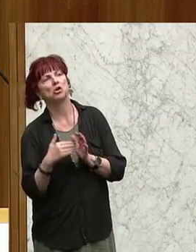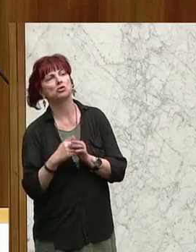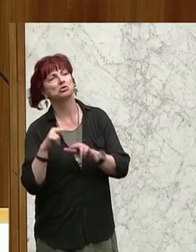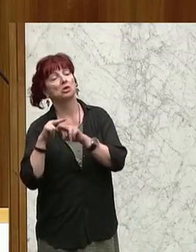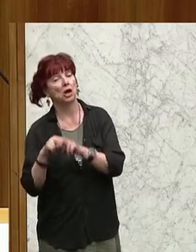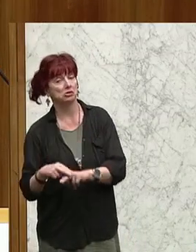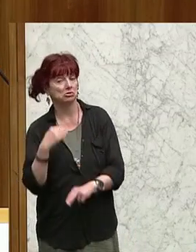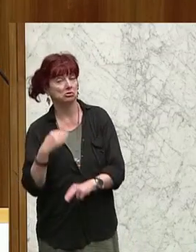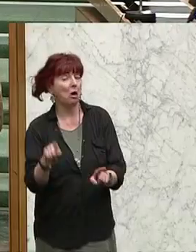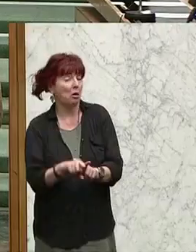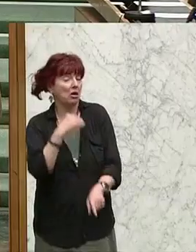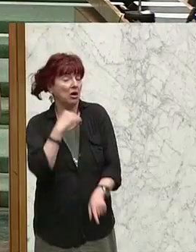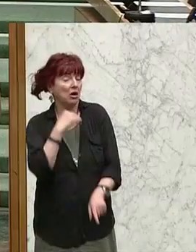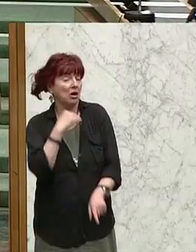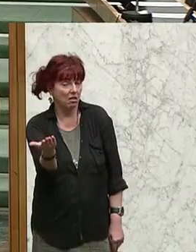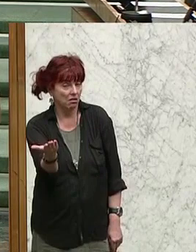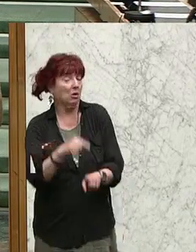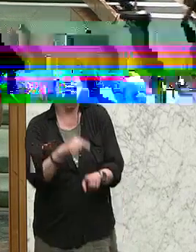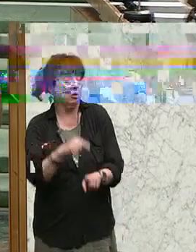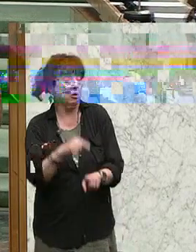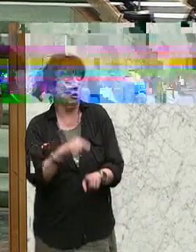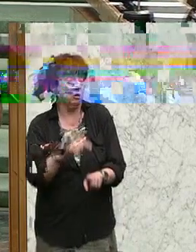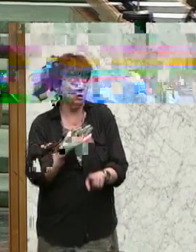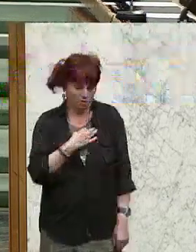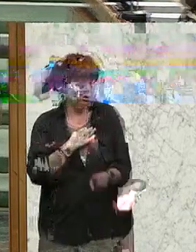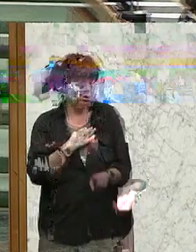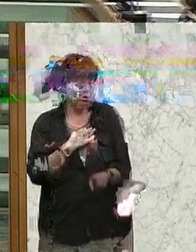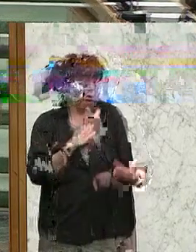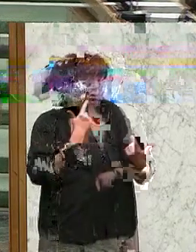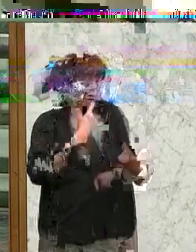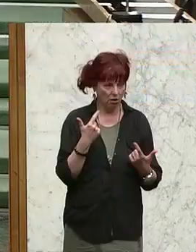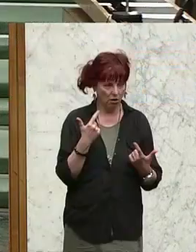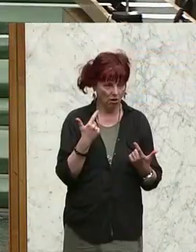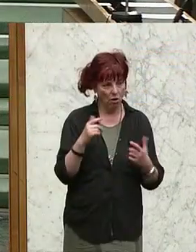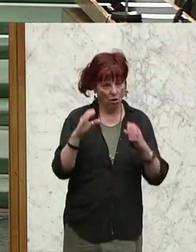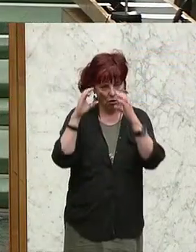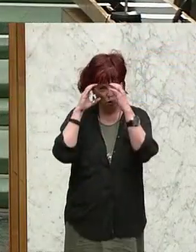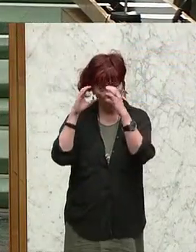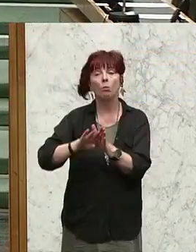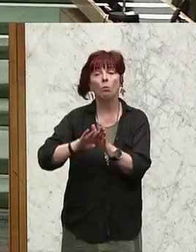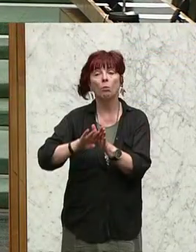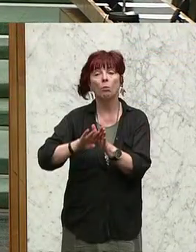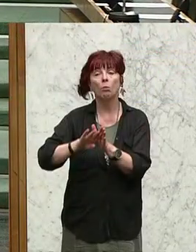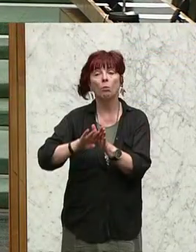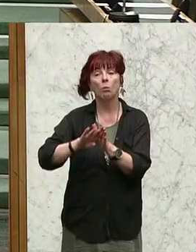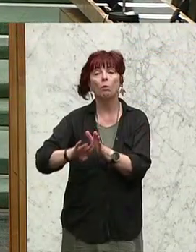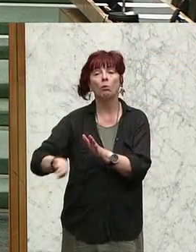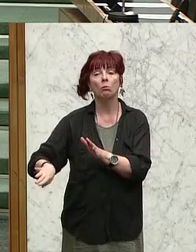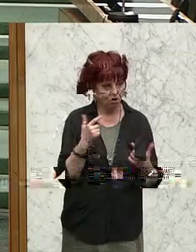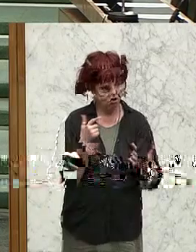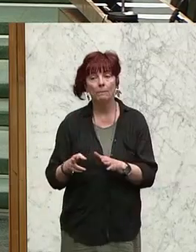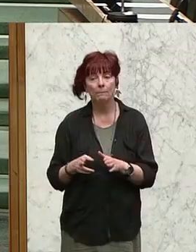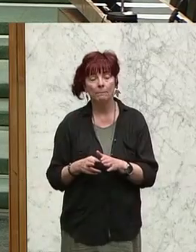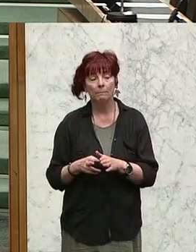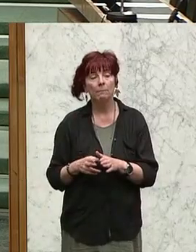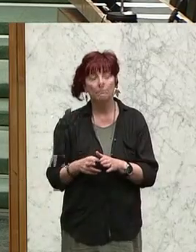interessiert euch auch nicht. Und das kann mir keiner erklären, warum das bei der ÖVP alles kein Thema mehr ist. Und ich sage es noch einmal, ich